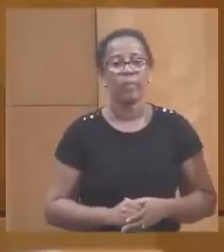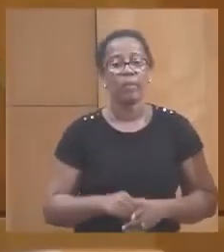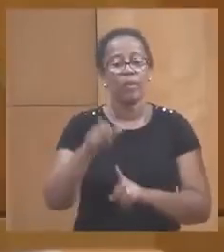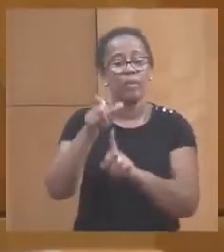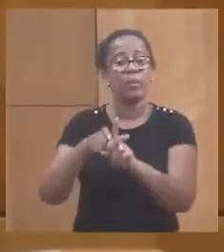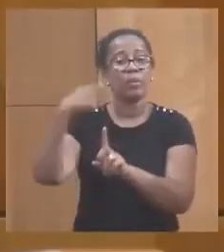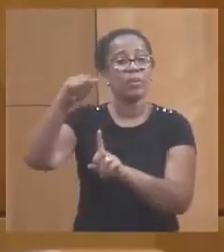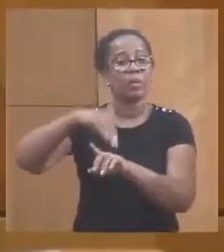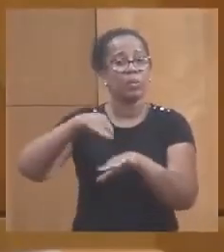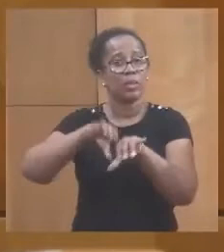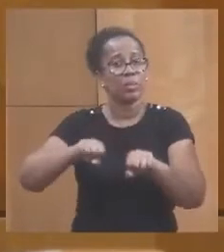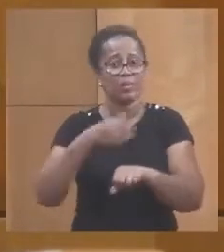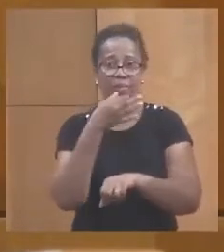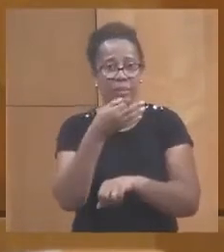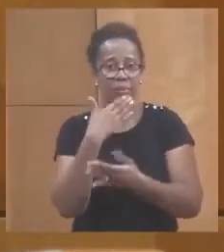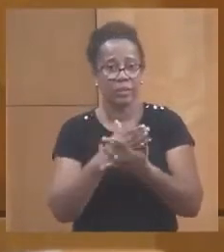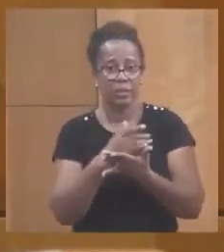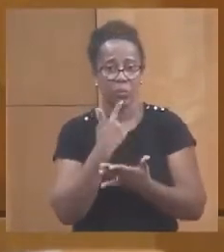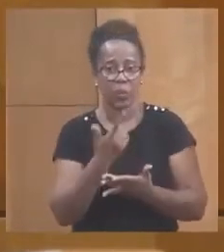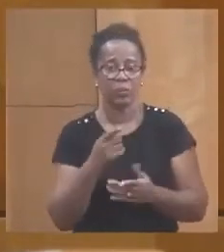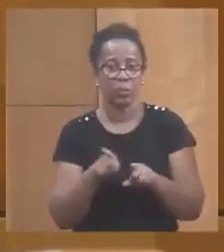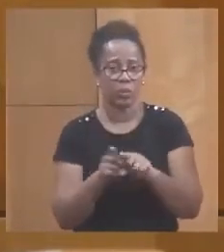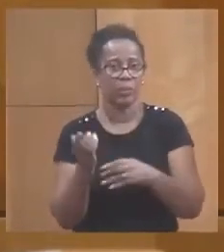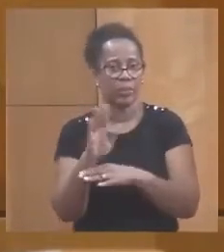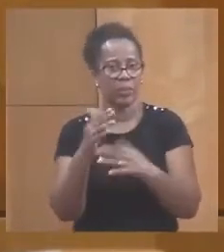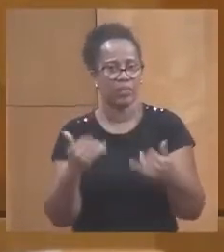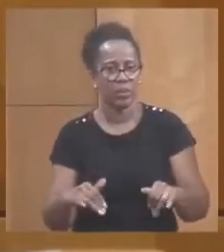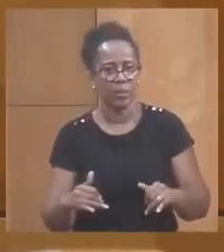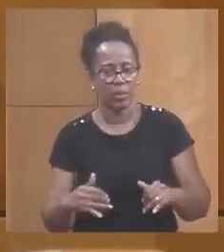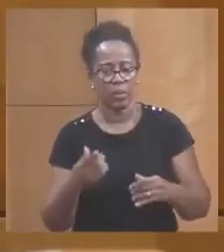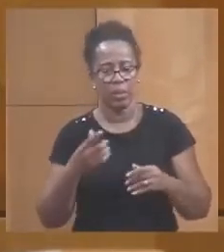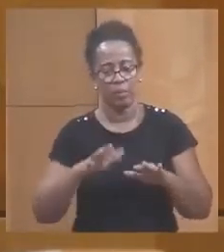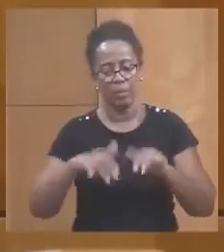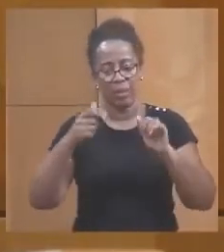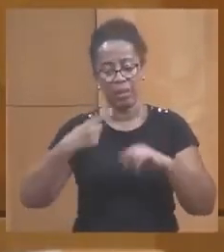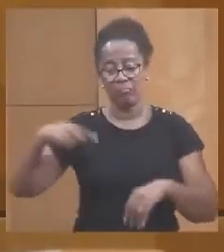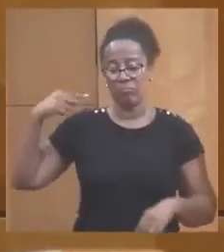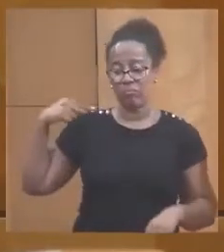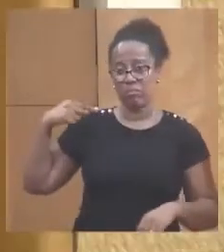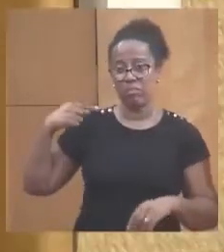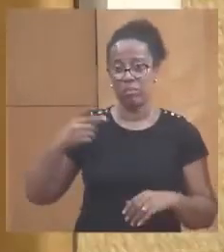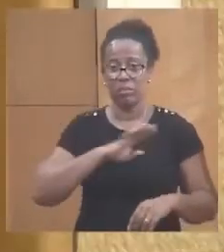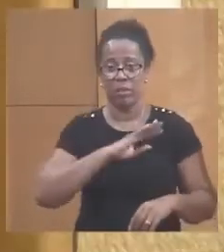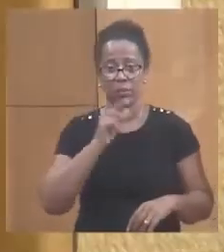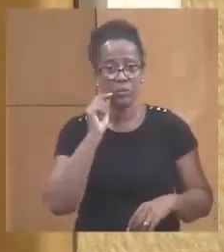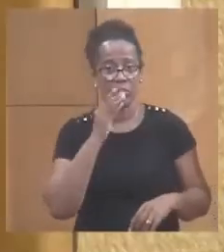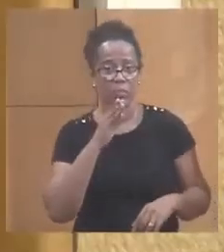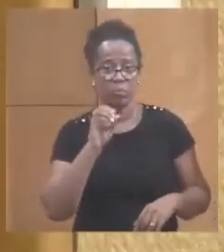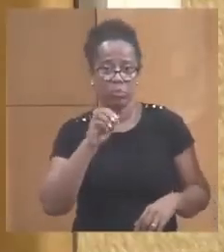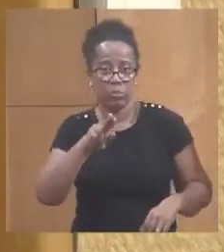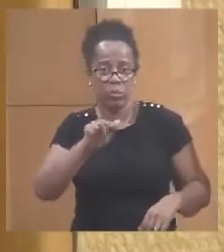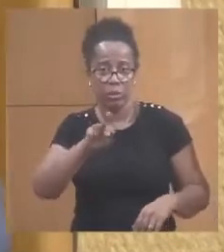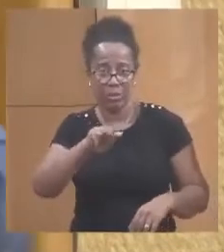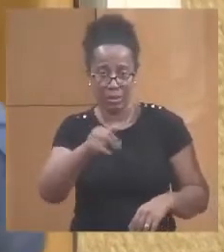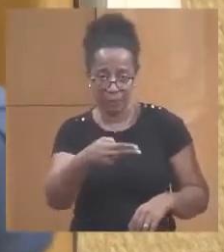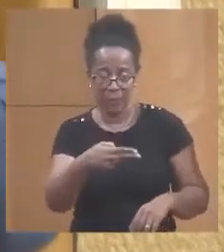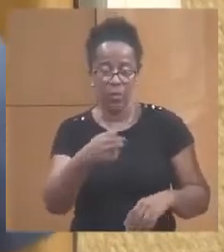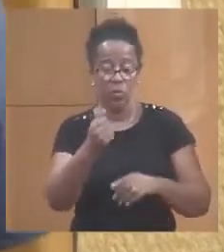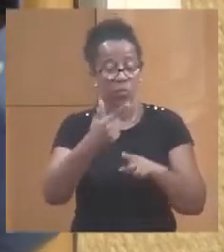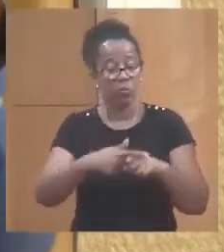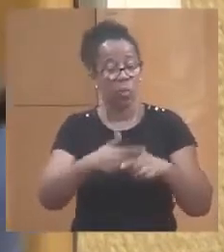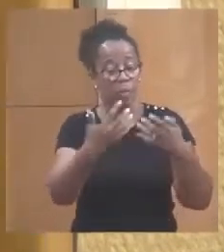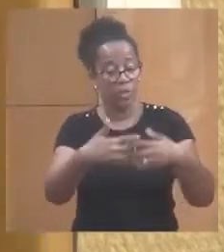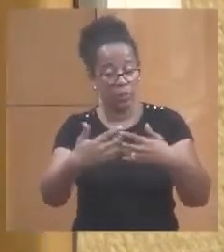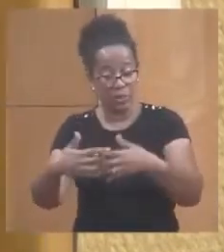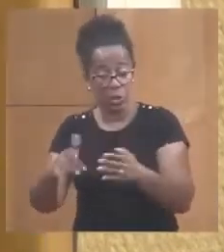exécutif et je crois que ça a été présenté ici lors de la dernière pénière par notre collègue Boutrin, c'est qu'une fois que toutes ces machines